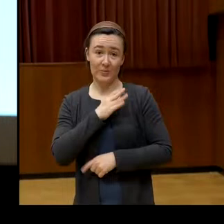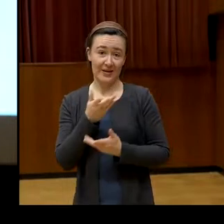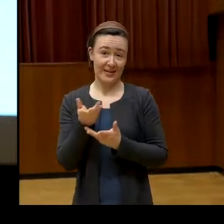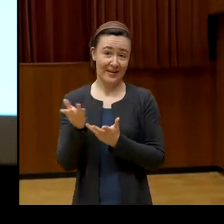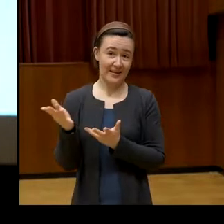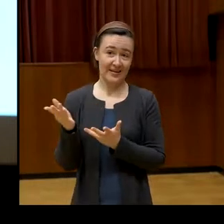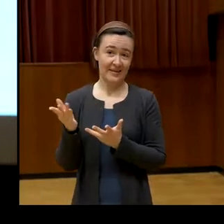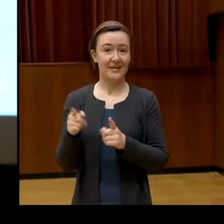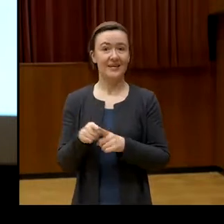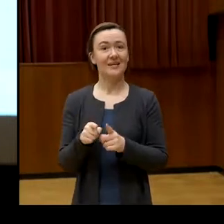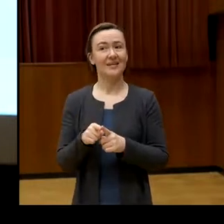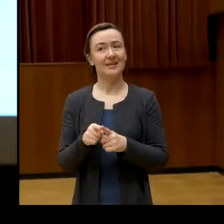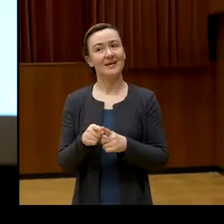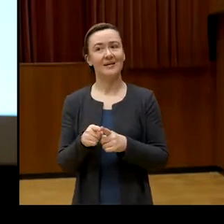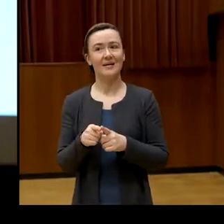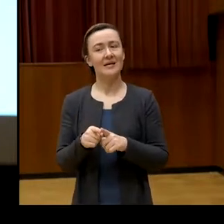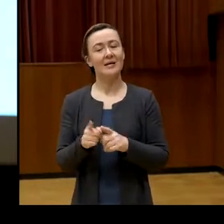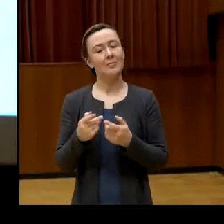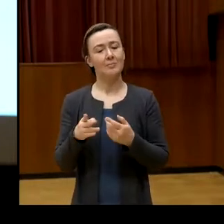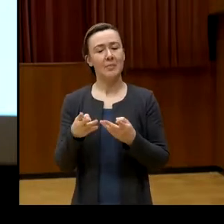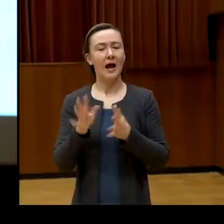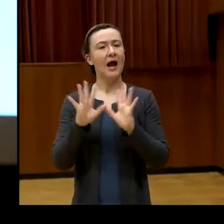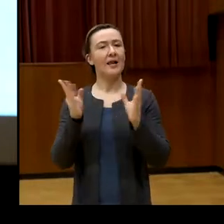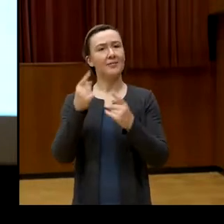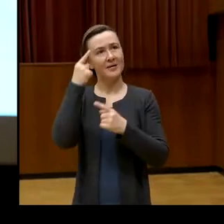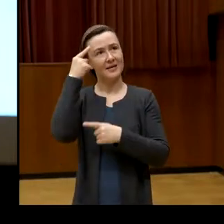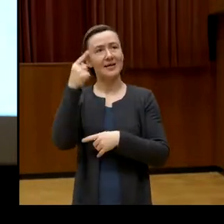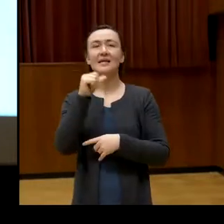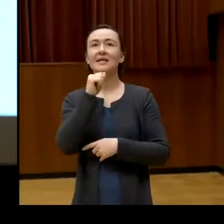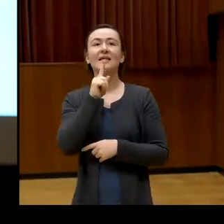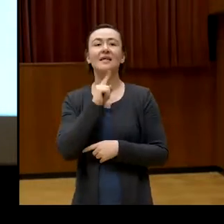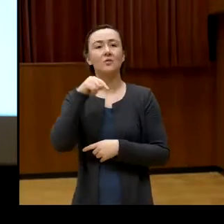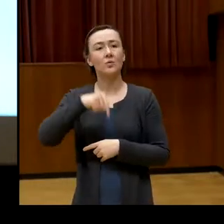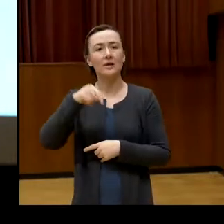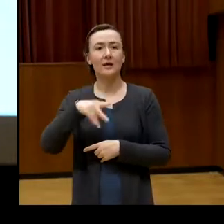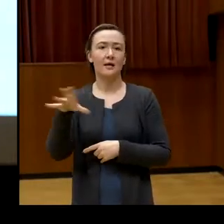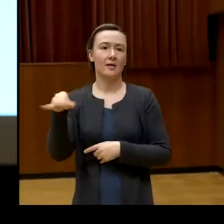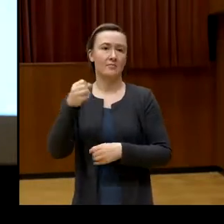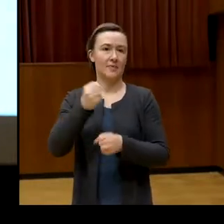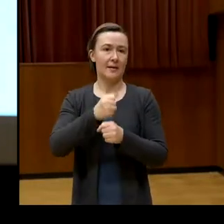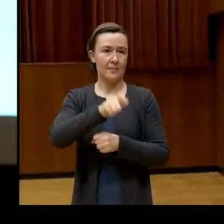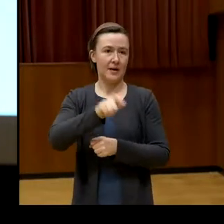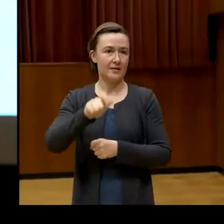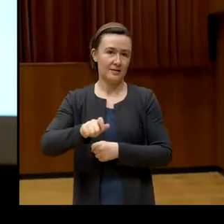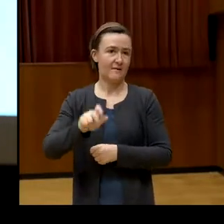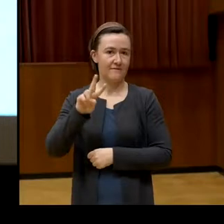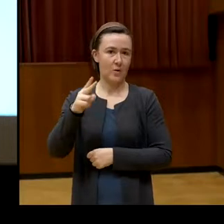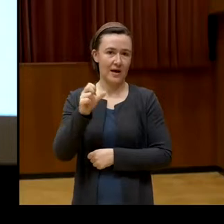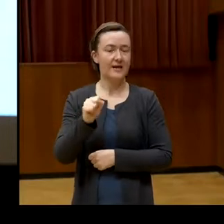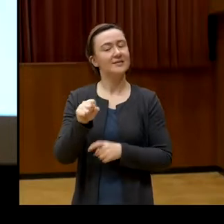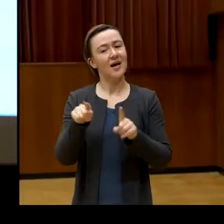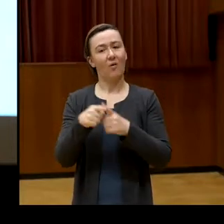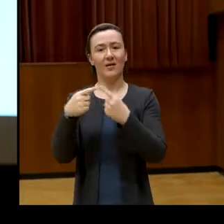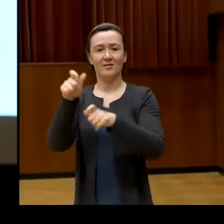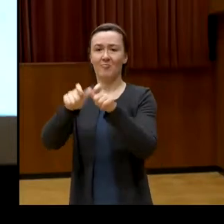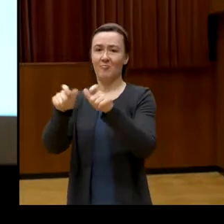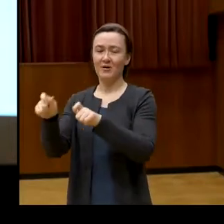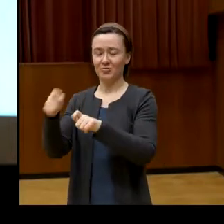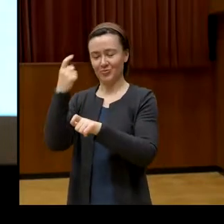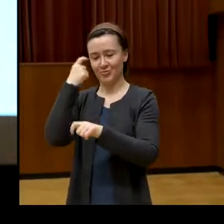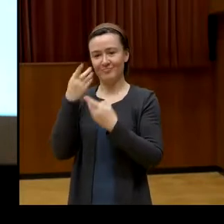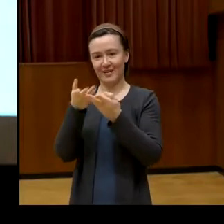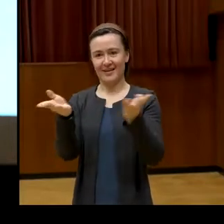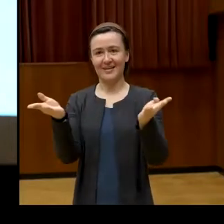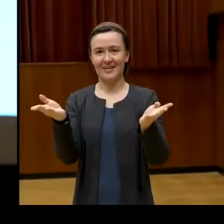in einem breiten Sinne. Also nicht nur Mitarbeiterinnen und Mitarbeiter der Volkshochschulen sollen sich hier angesprochen fühlen. Ganz